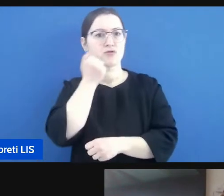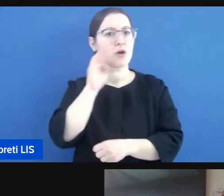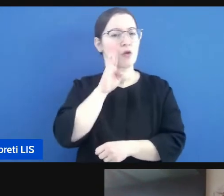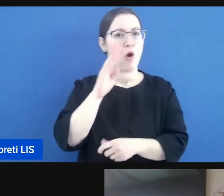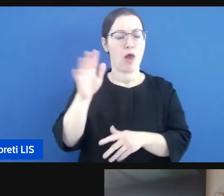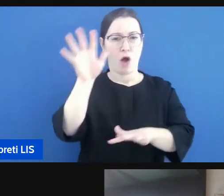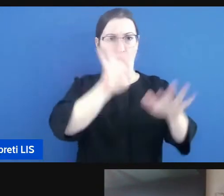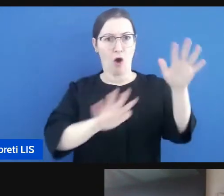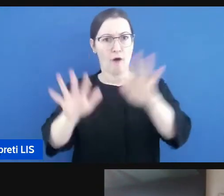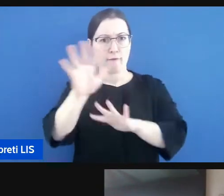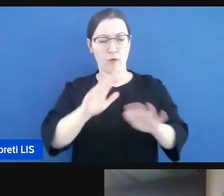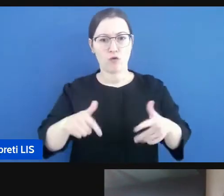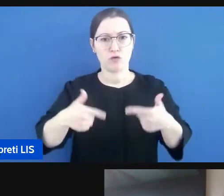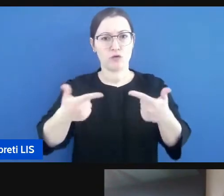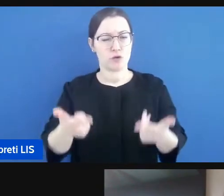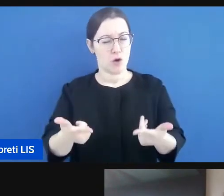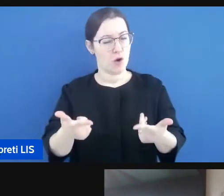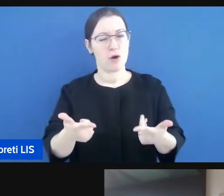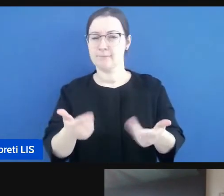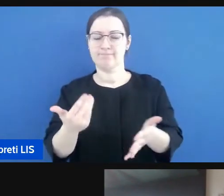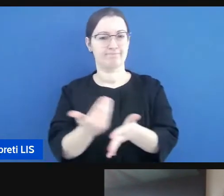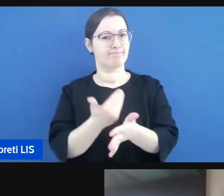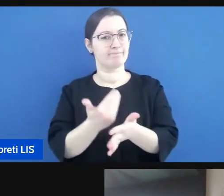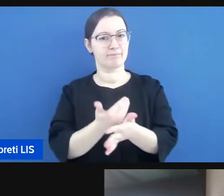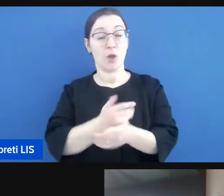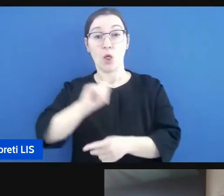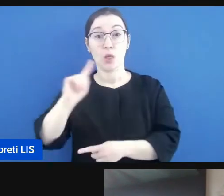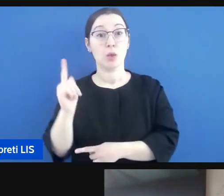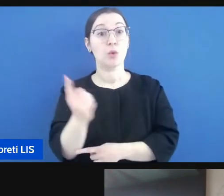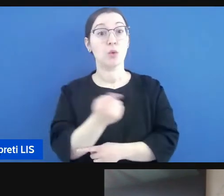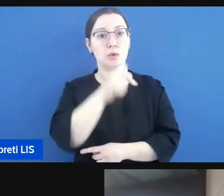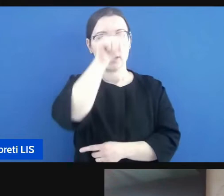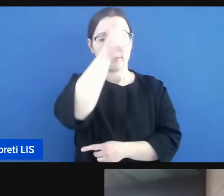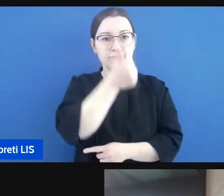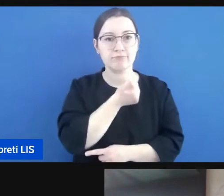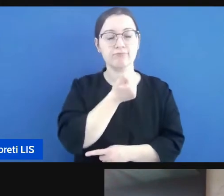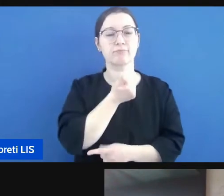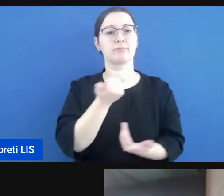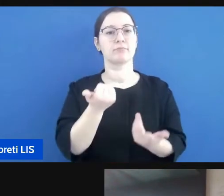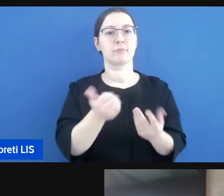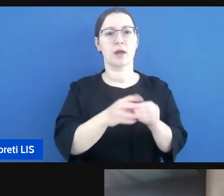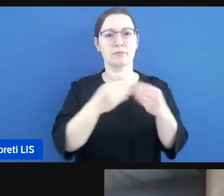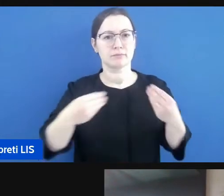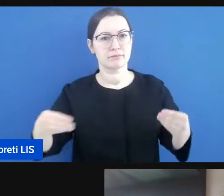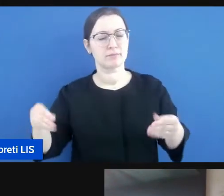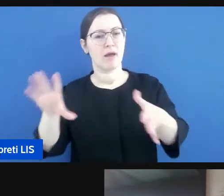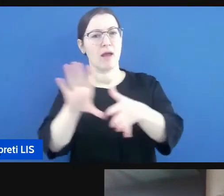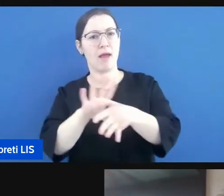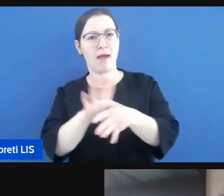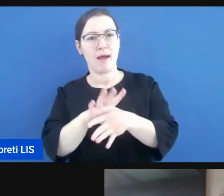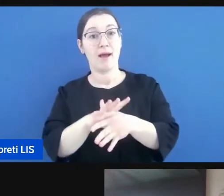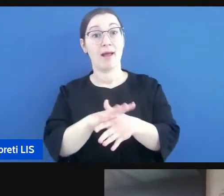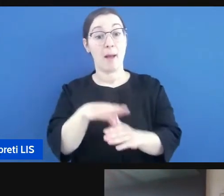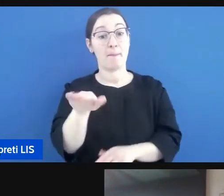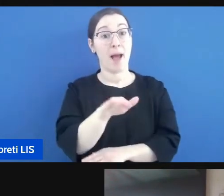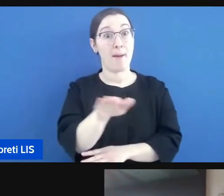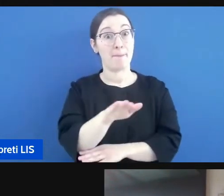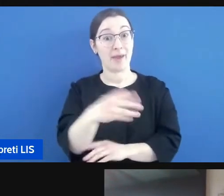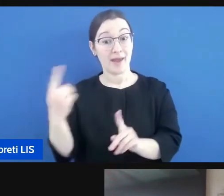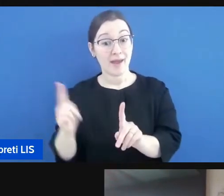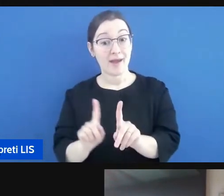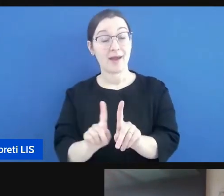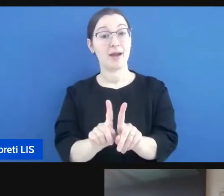e quindi l'importanza veramente che tutte le figure che sono affiancate al bambino siano